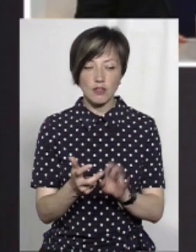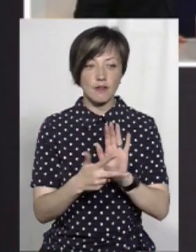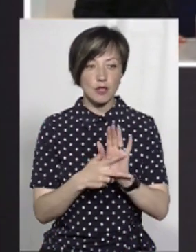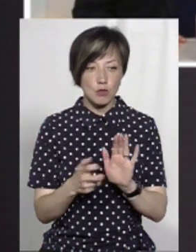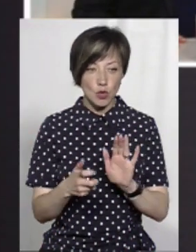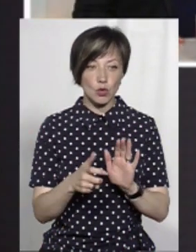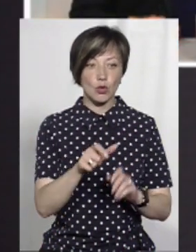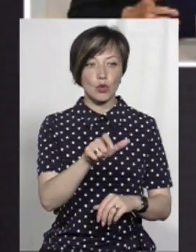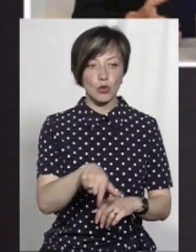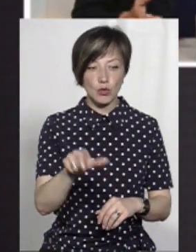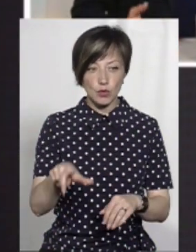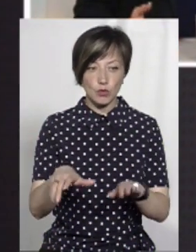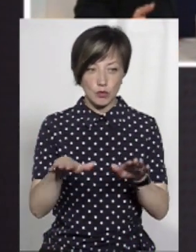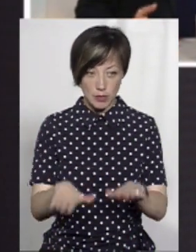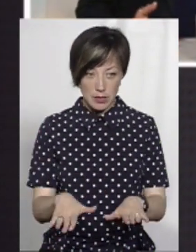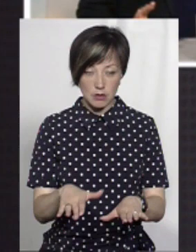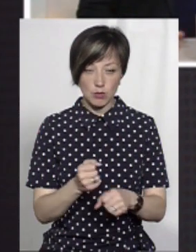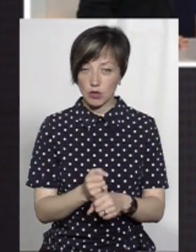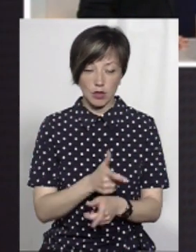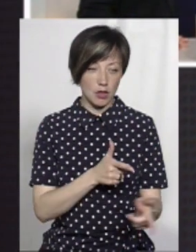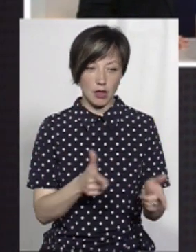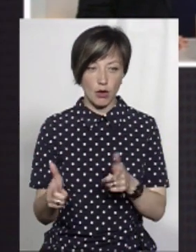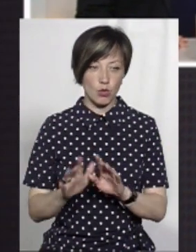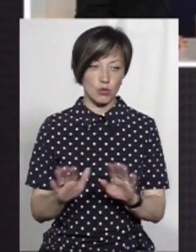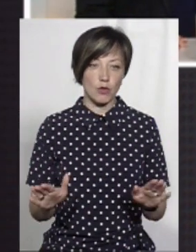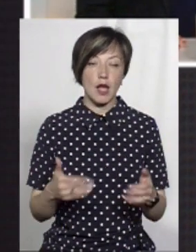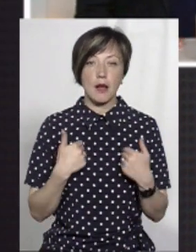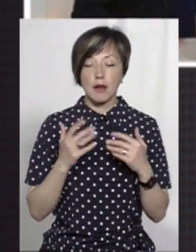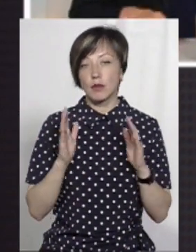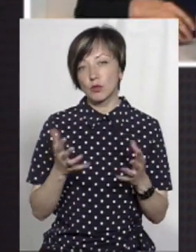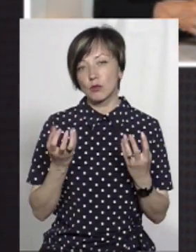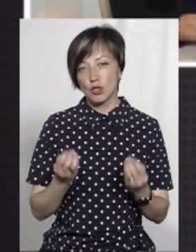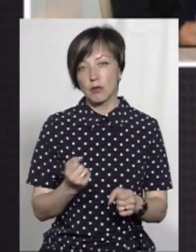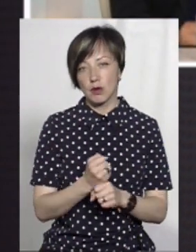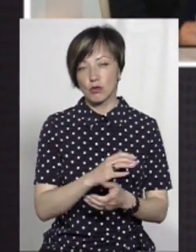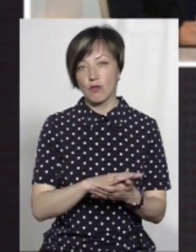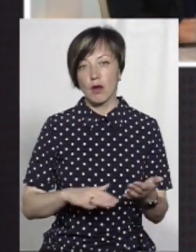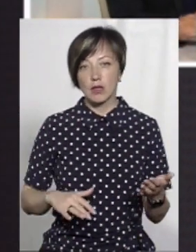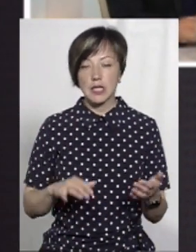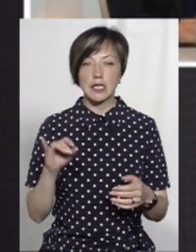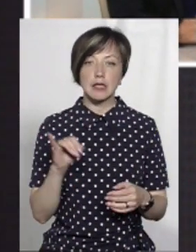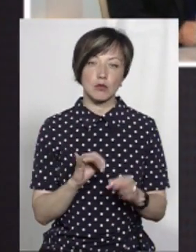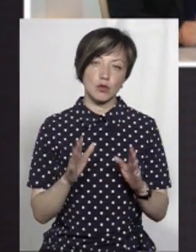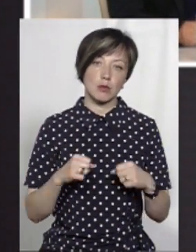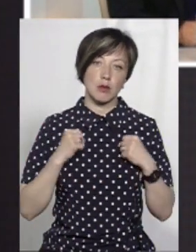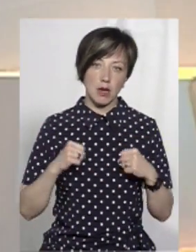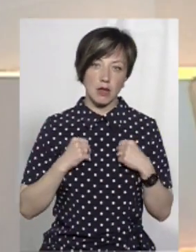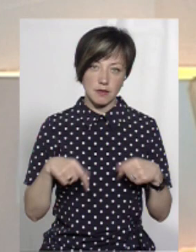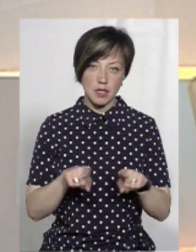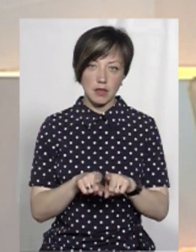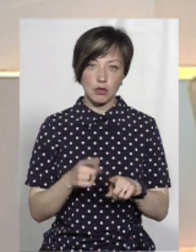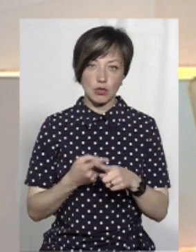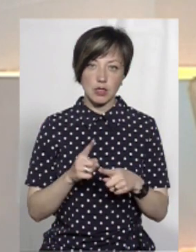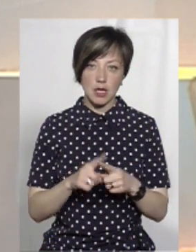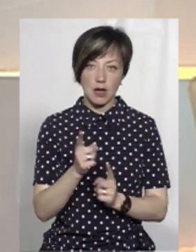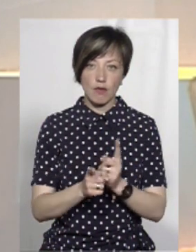800 робочих місць, не готовий. Тому ми будемо ще працювати і будемо намагатися,-таки, щоб